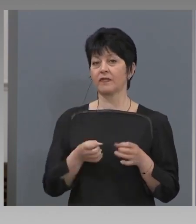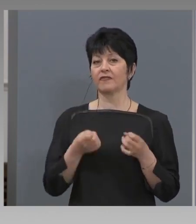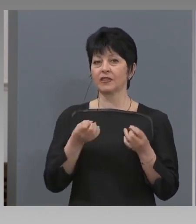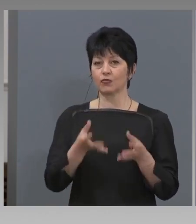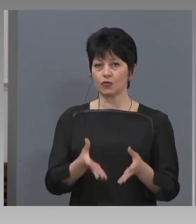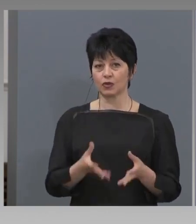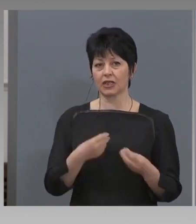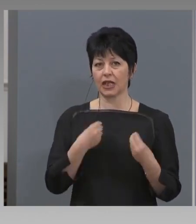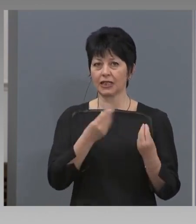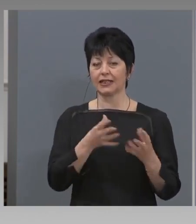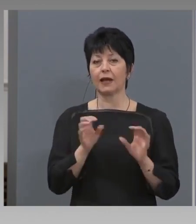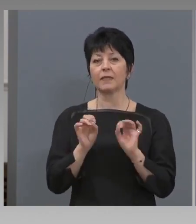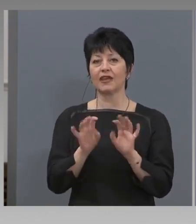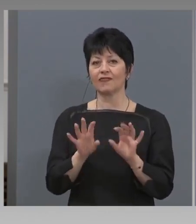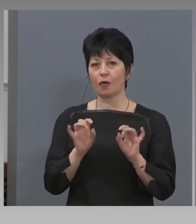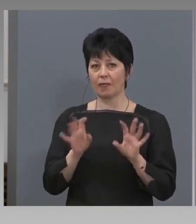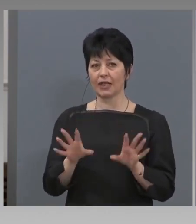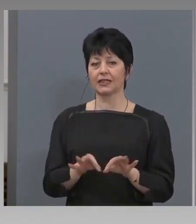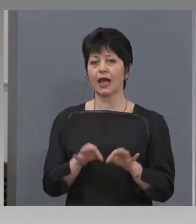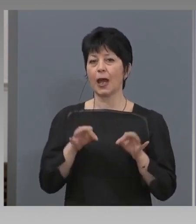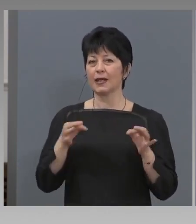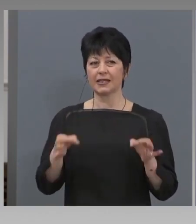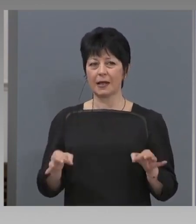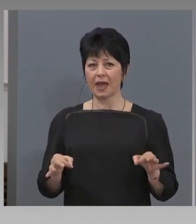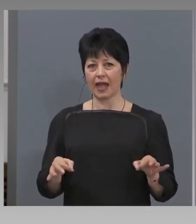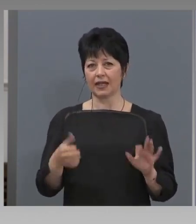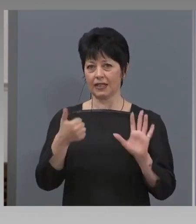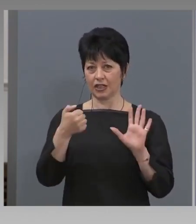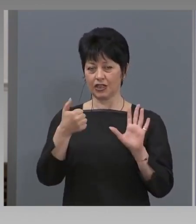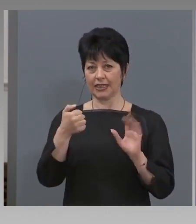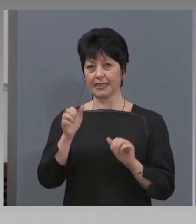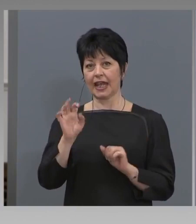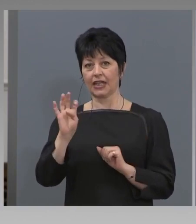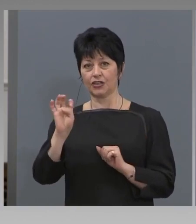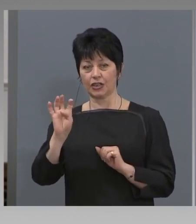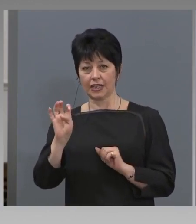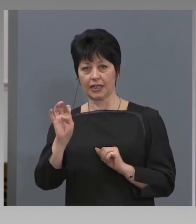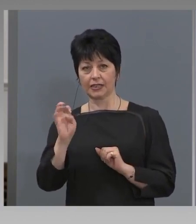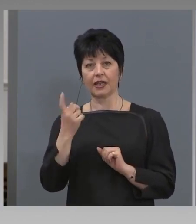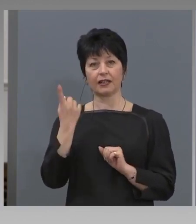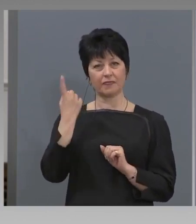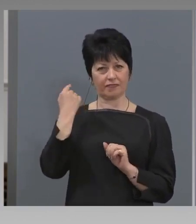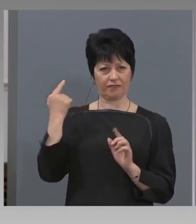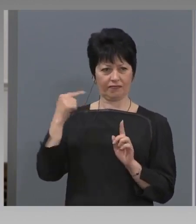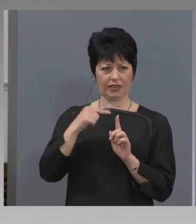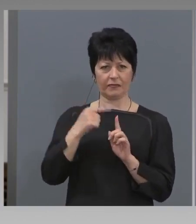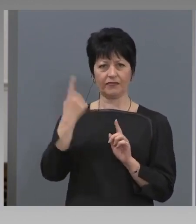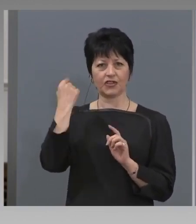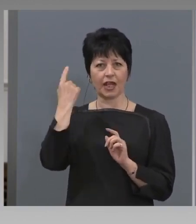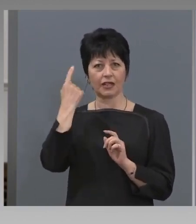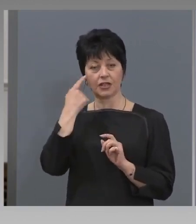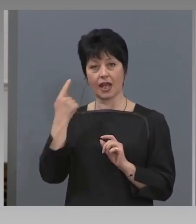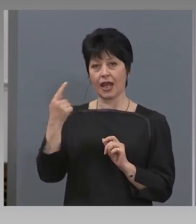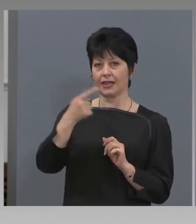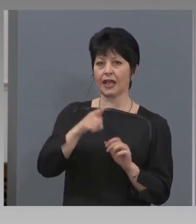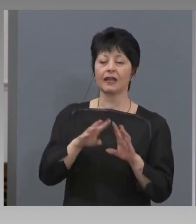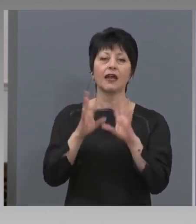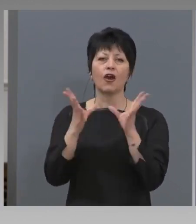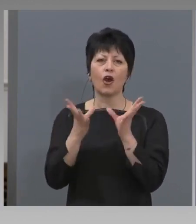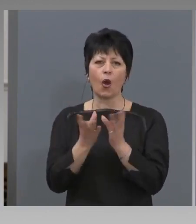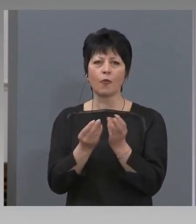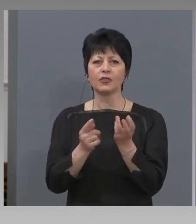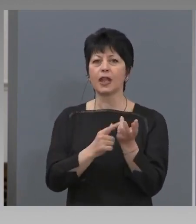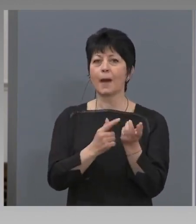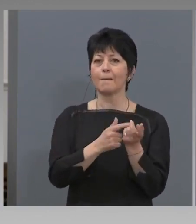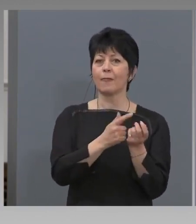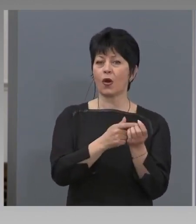информация по отношение на мярката 60 към 40, само към вчерашния ден. Общият брой